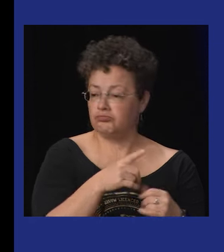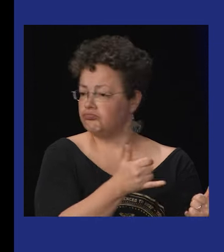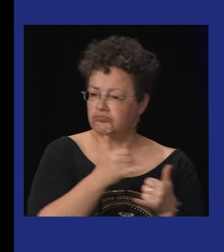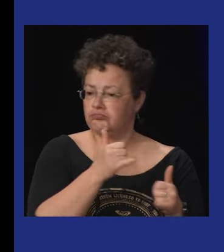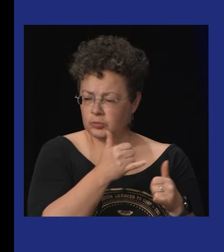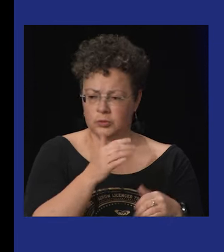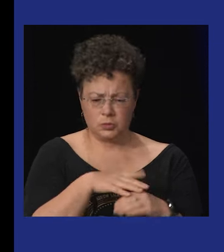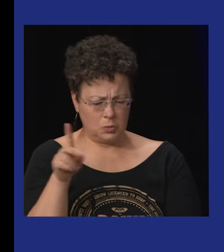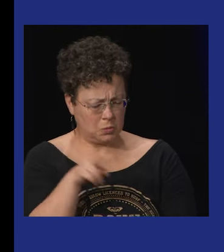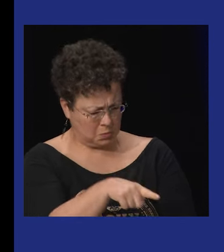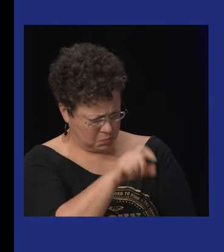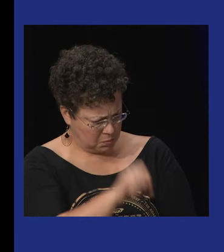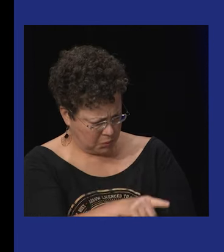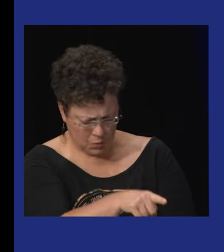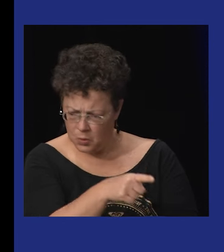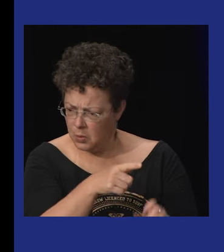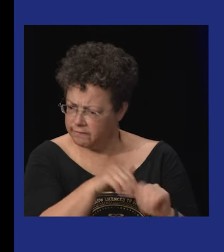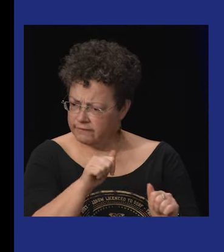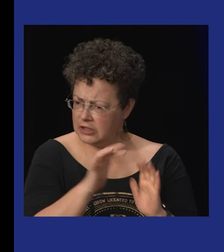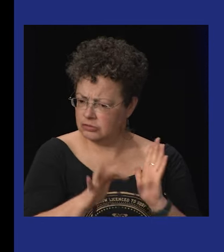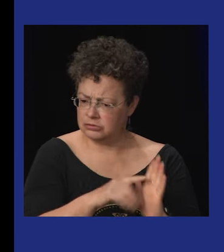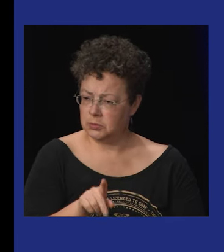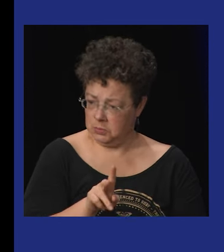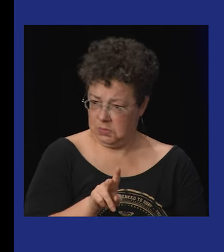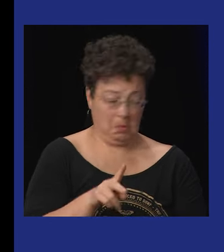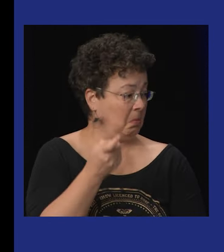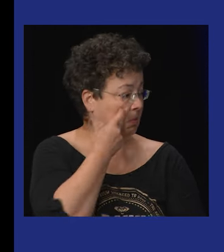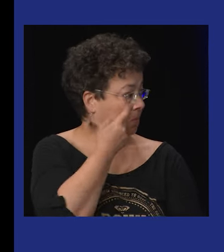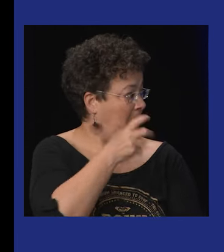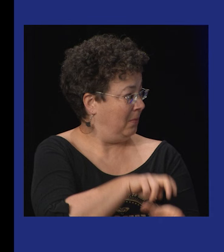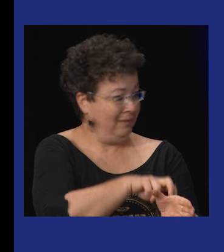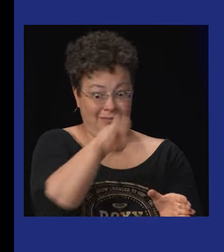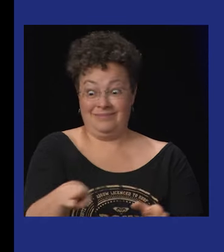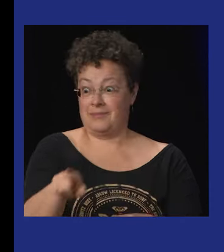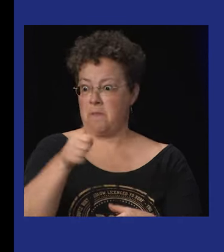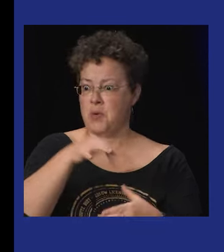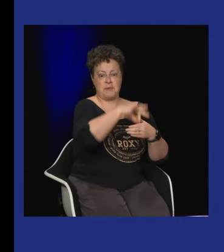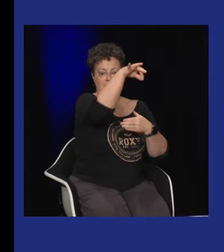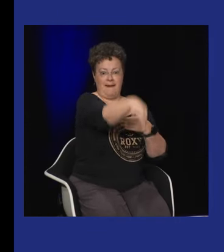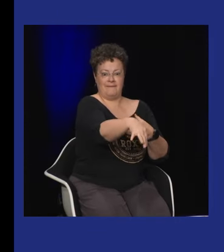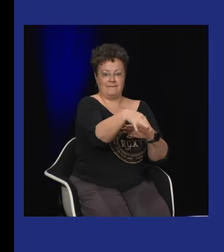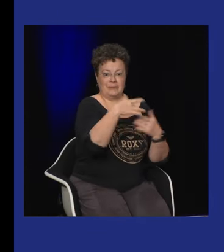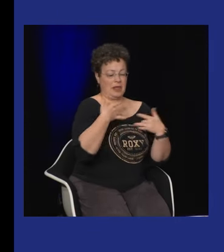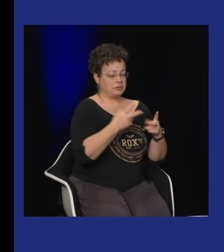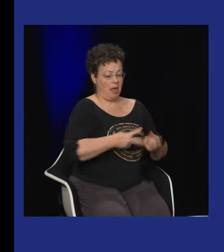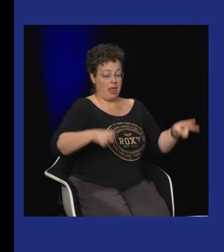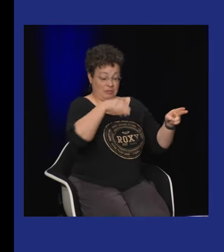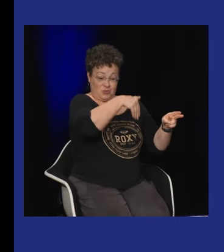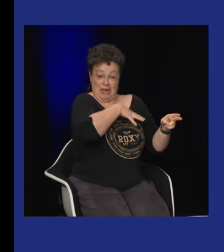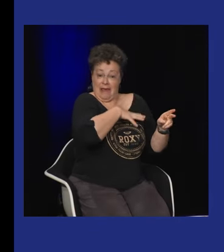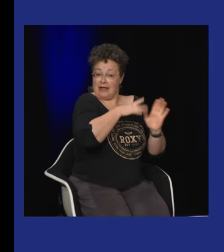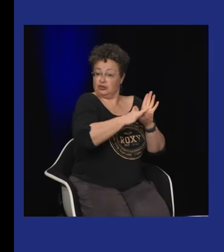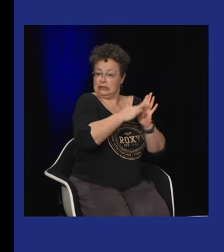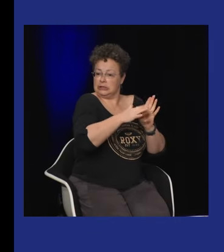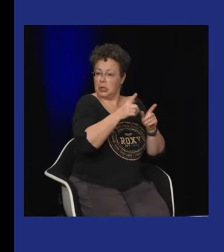aussi comédienne et c'est vrai qu'on lui avait proposé de faire du chants-signe et c'était sa